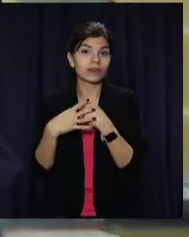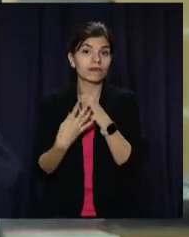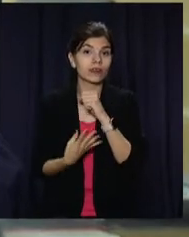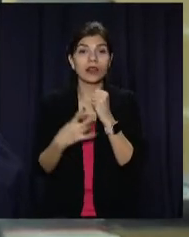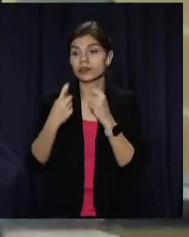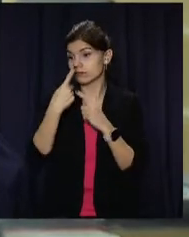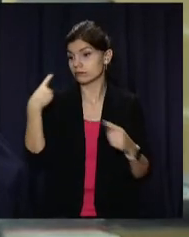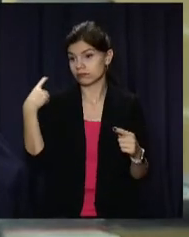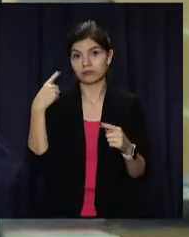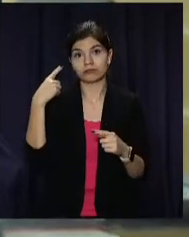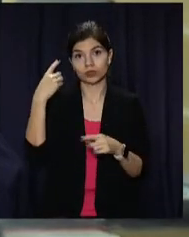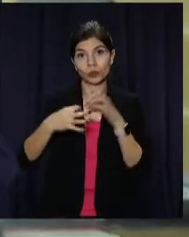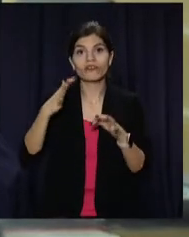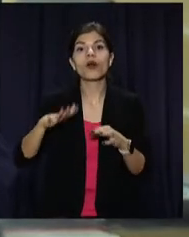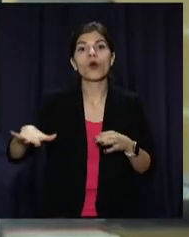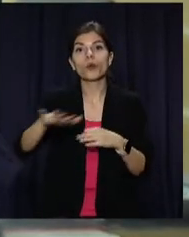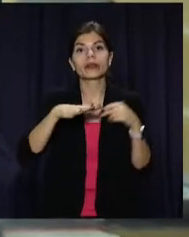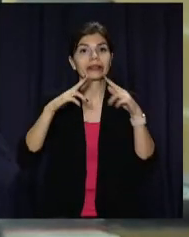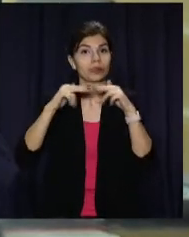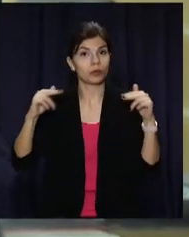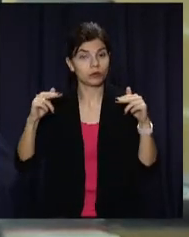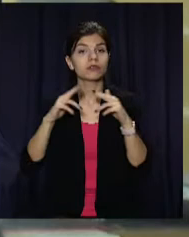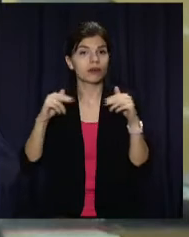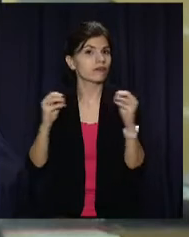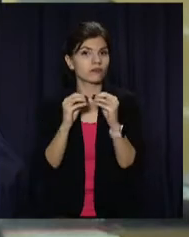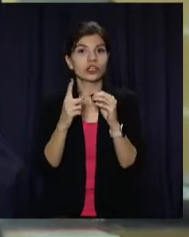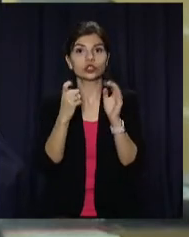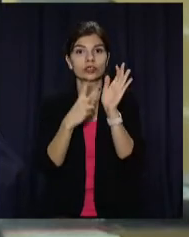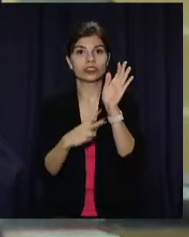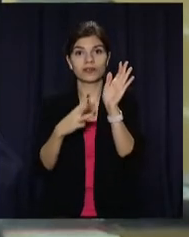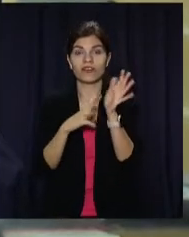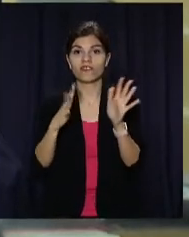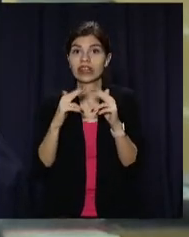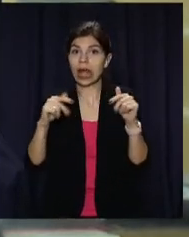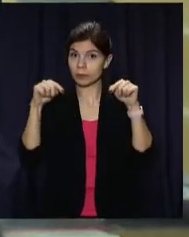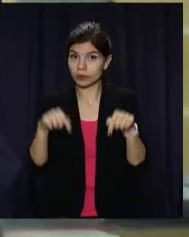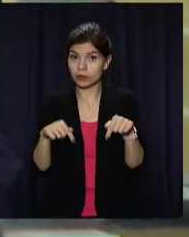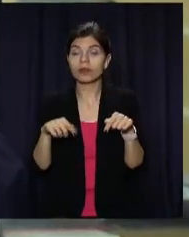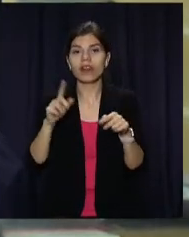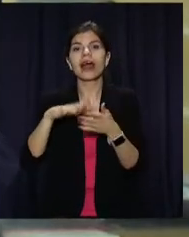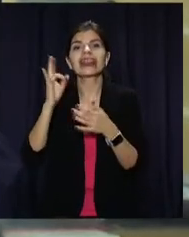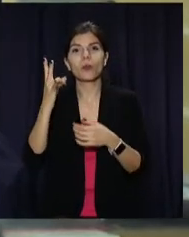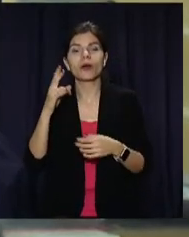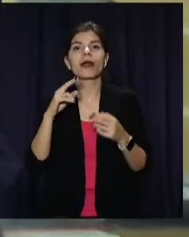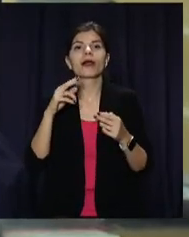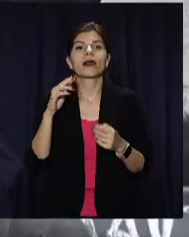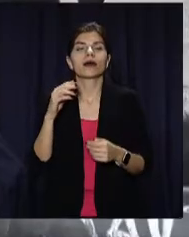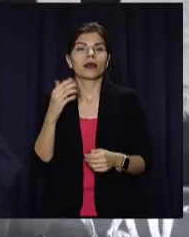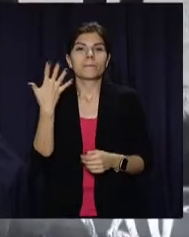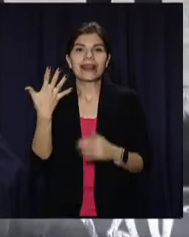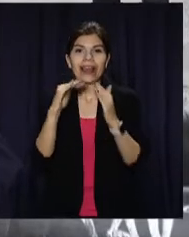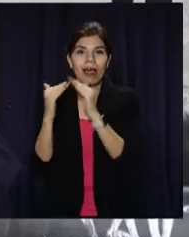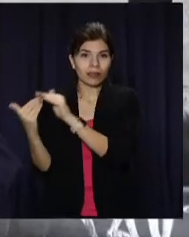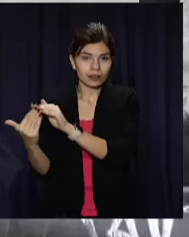області за минуло добу. Традиційно лідерам лишається Дніпро. Тут 178 випадків. Далі – Нікополь, П'ятихацький та Криничанські